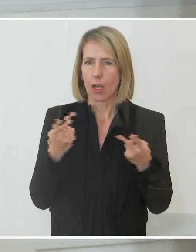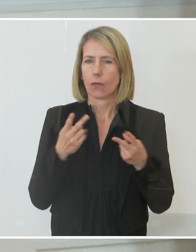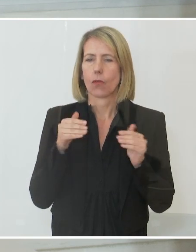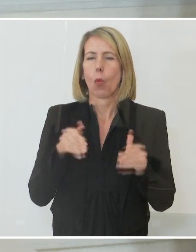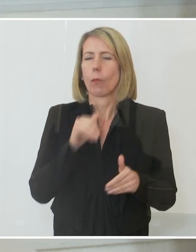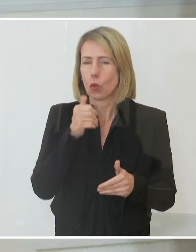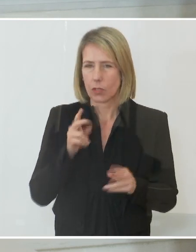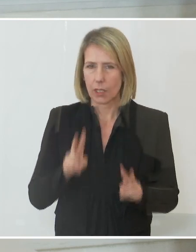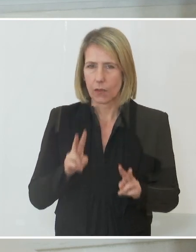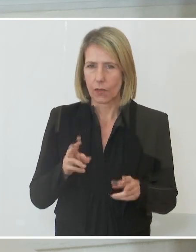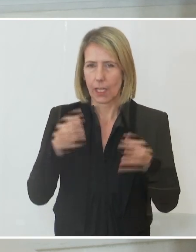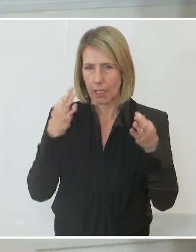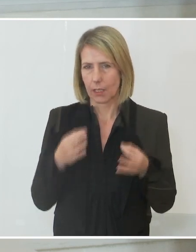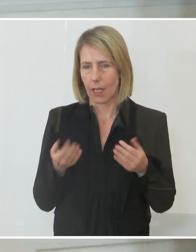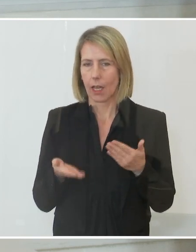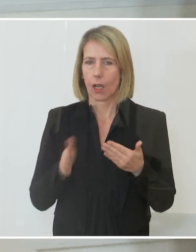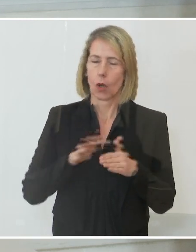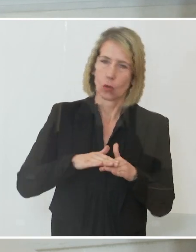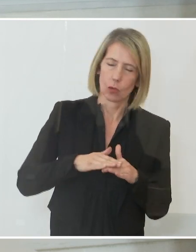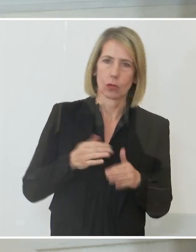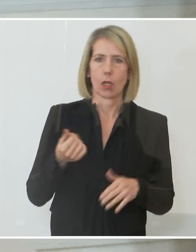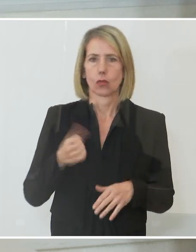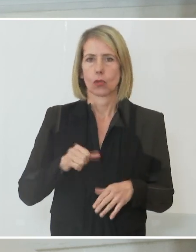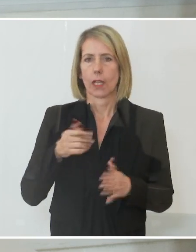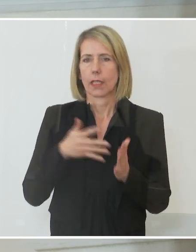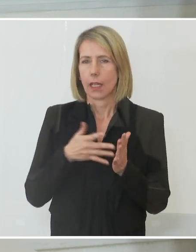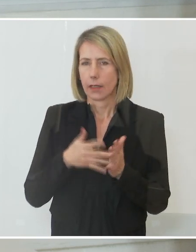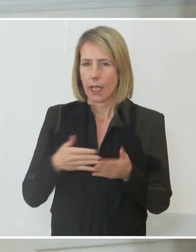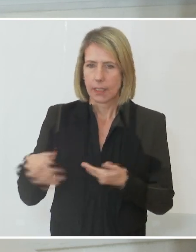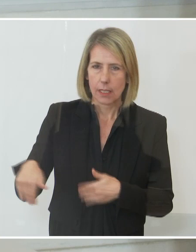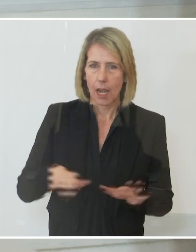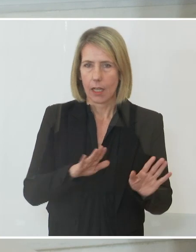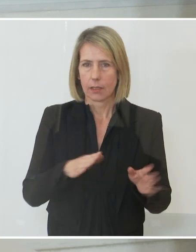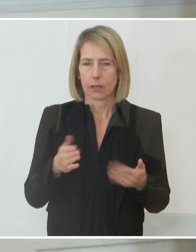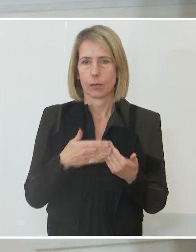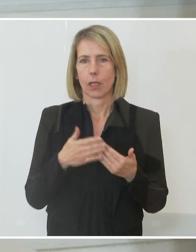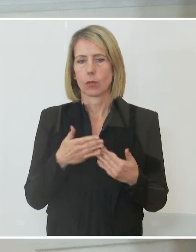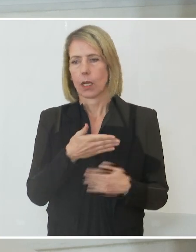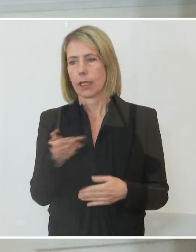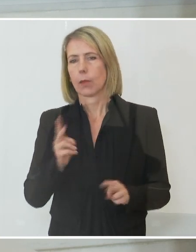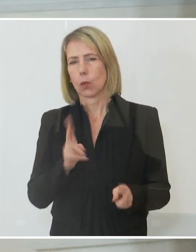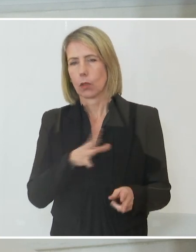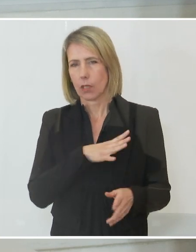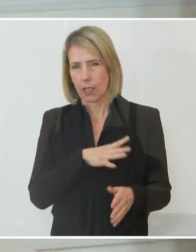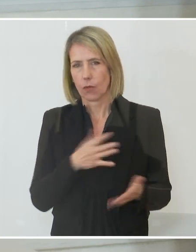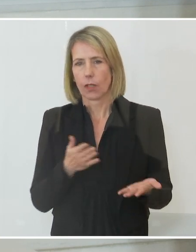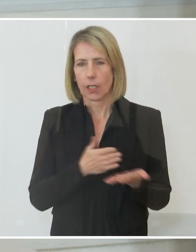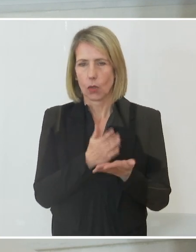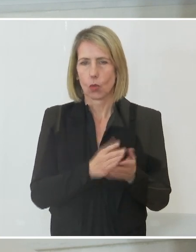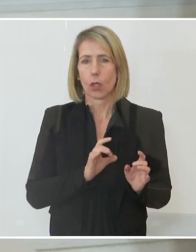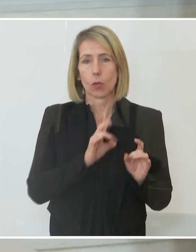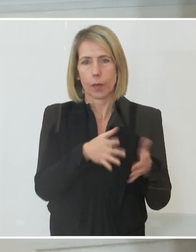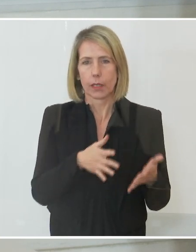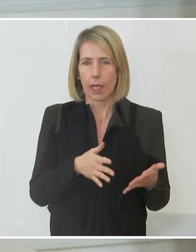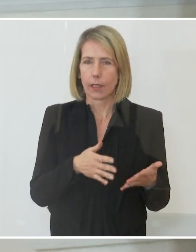müsste, beziehungsweise sich zusätzlich testen zu lassen in Situationen, wo unter Umständen jemand gefährdet sein könnte durch eine Übertragung.